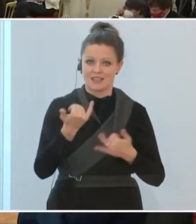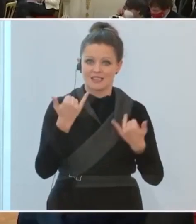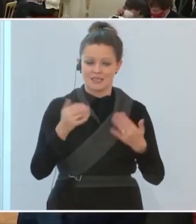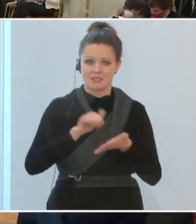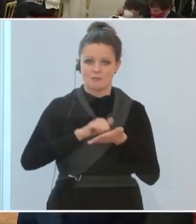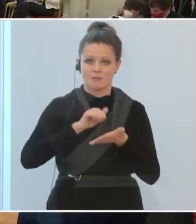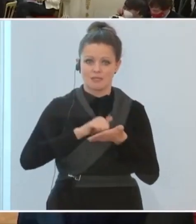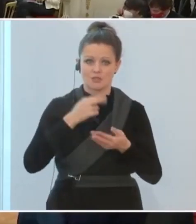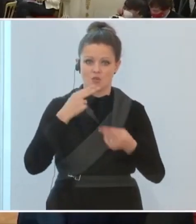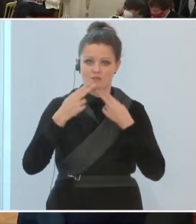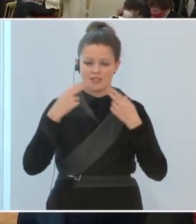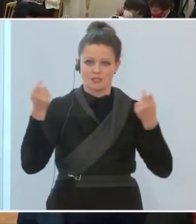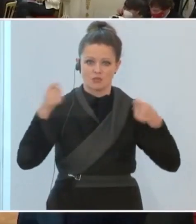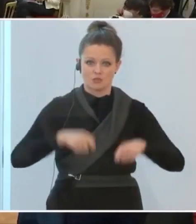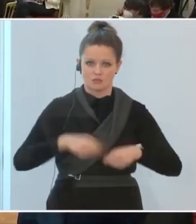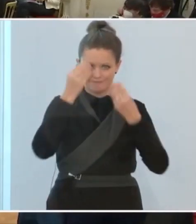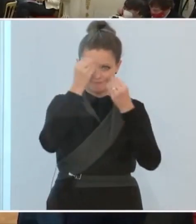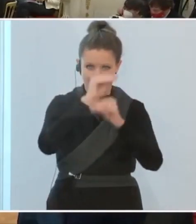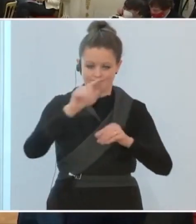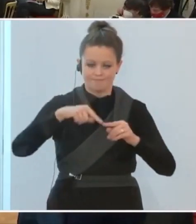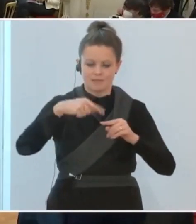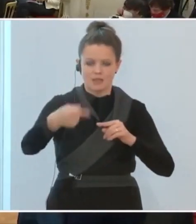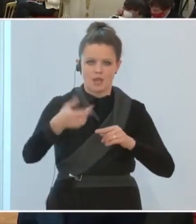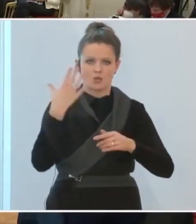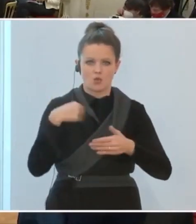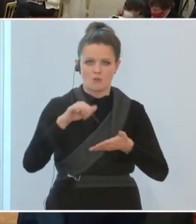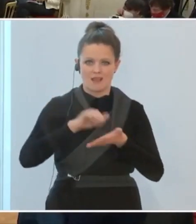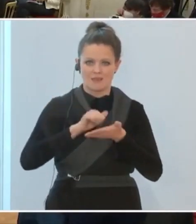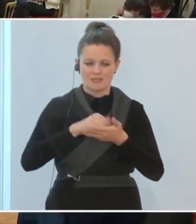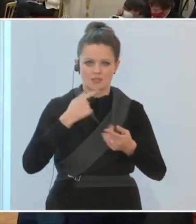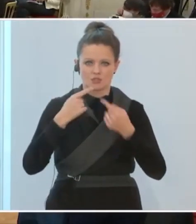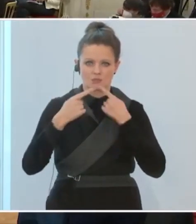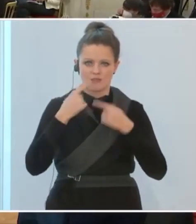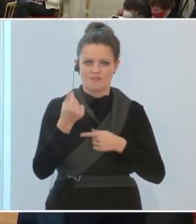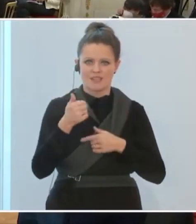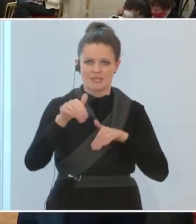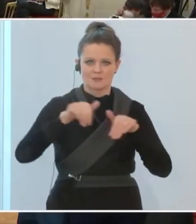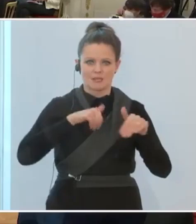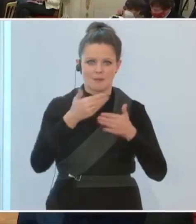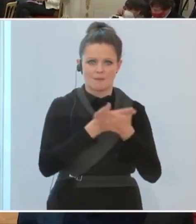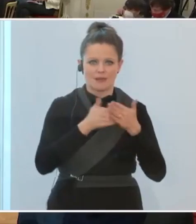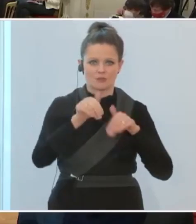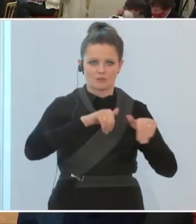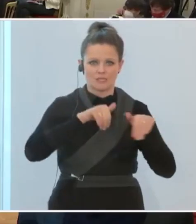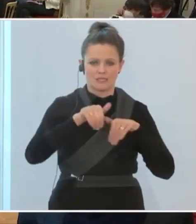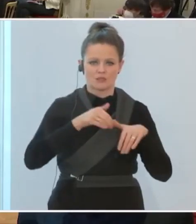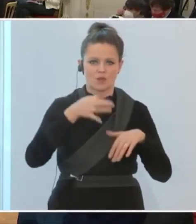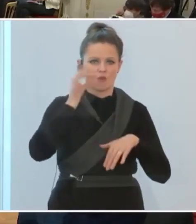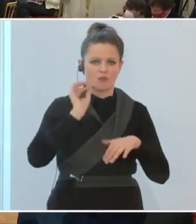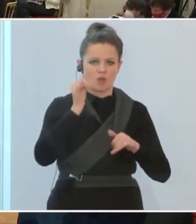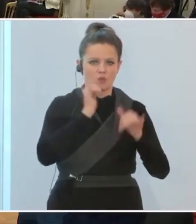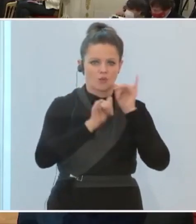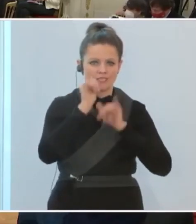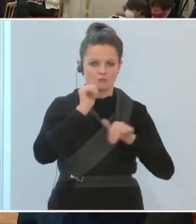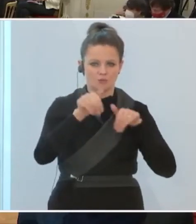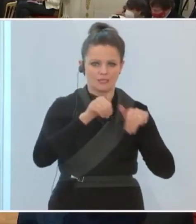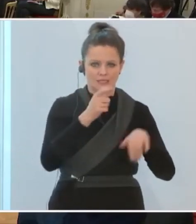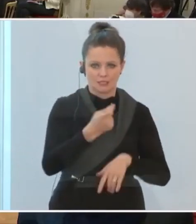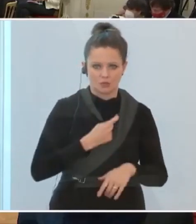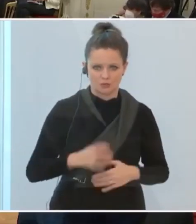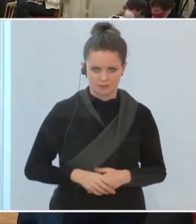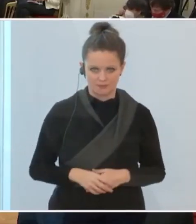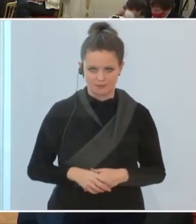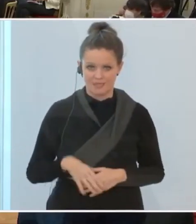Pressekonferenz. Ich möchte noch darauf hinweisen, dass im Anschluss ein weiteres Pressegespräch mit dem Finanzminister, dem Bildungsminister und der Frau Tourismusministerin stattfindet.